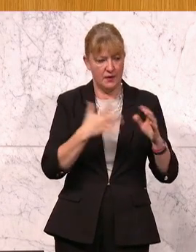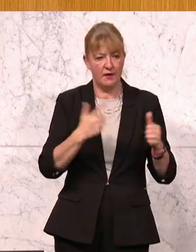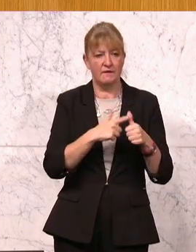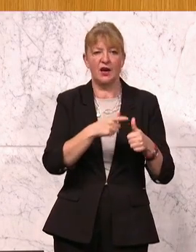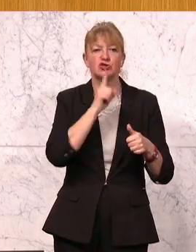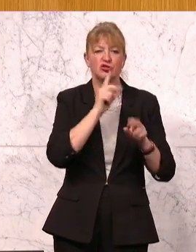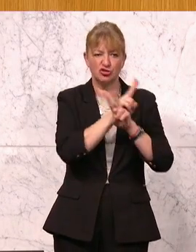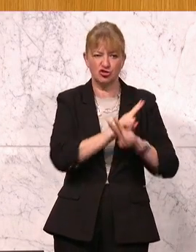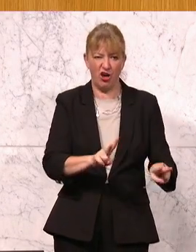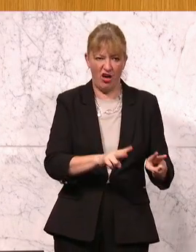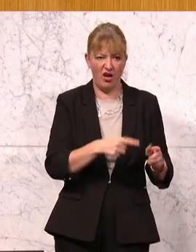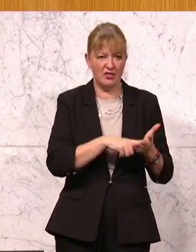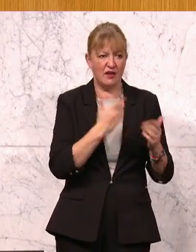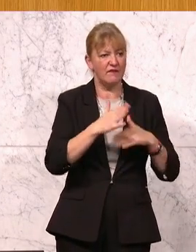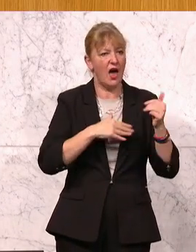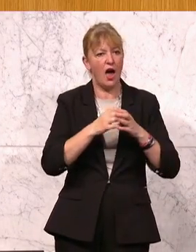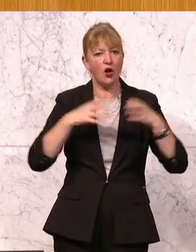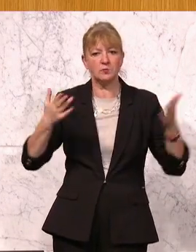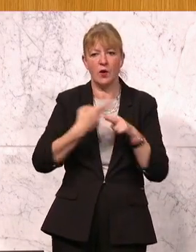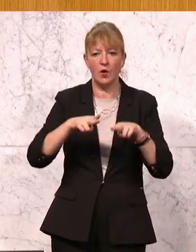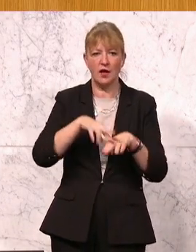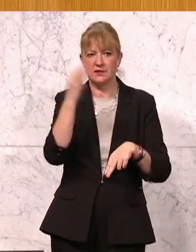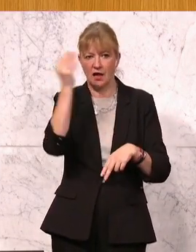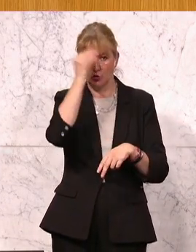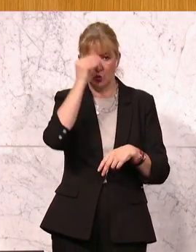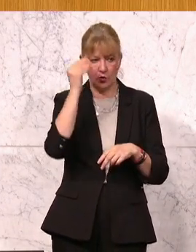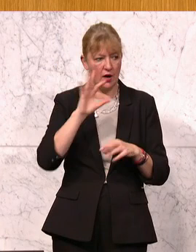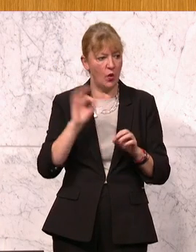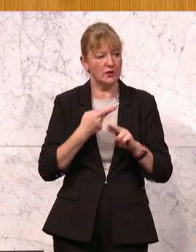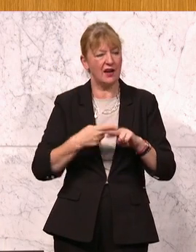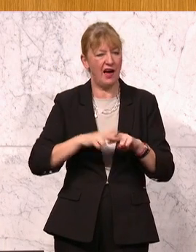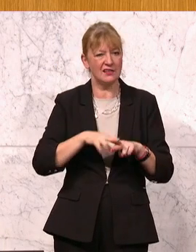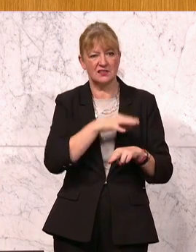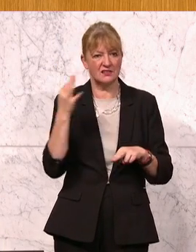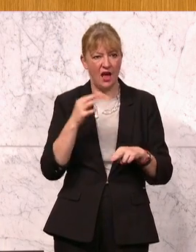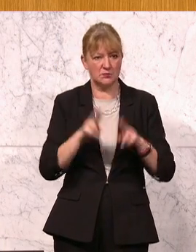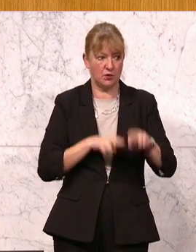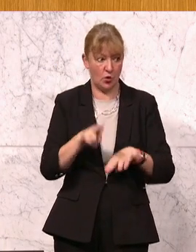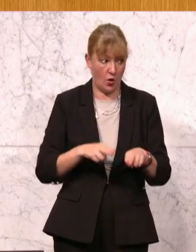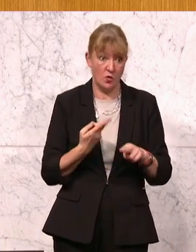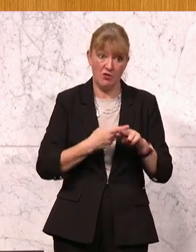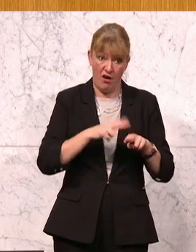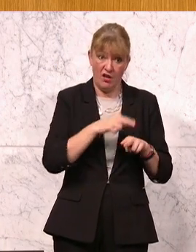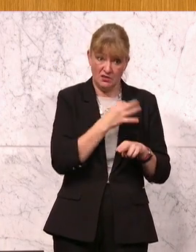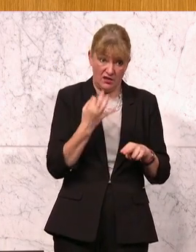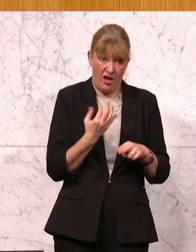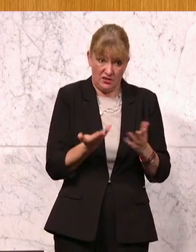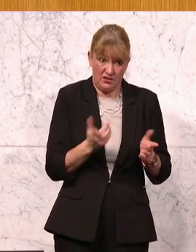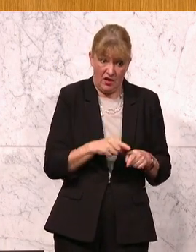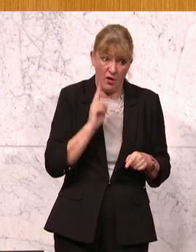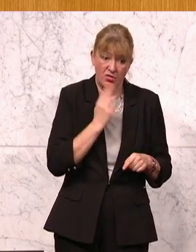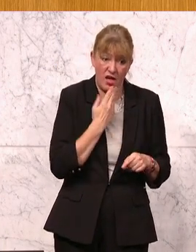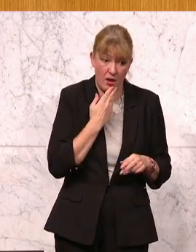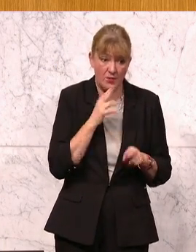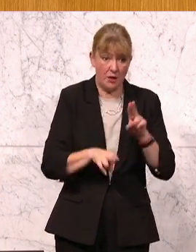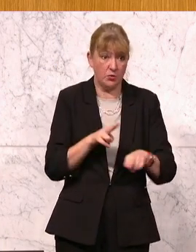Stillstand beim Ausbau der Ganztagsschulen bzw. der Ganztagsbetreuung. Ganztagsschulen und vor allem auch die Nachmittagsbetreuung sind